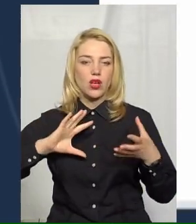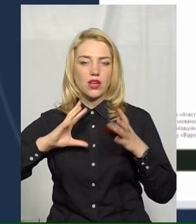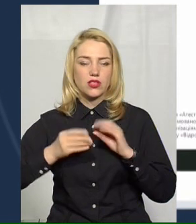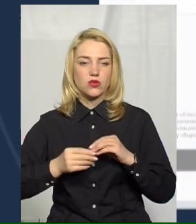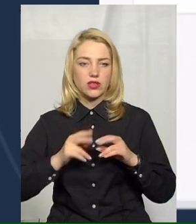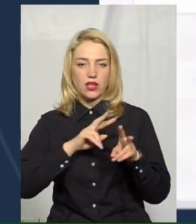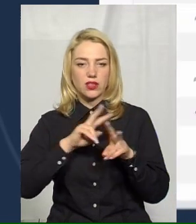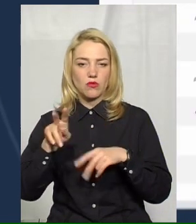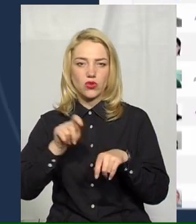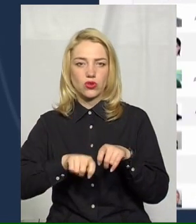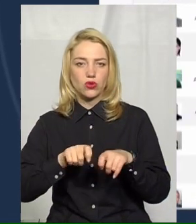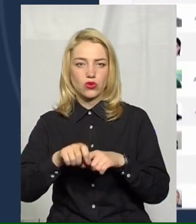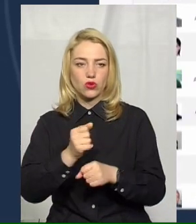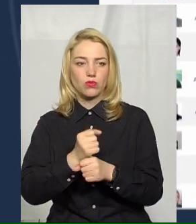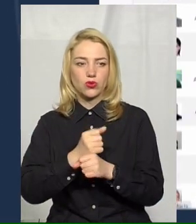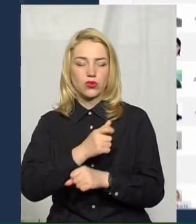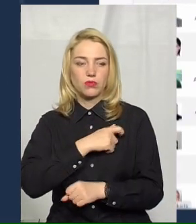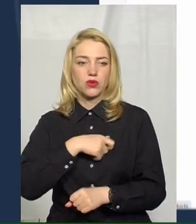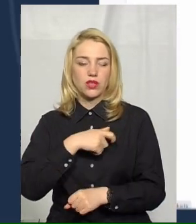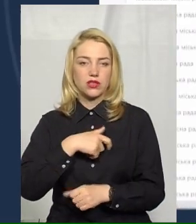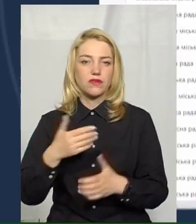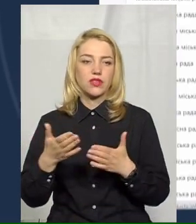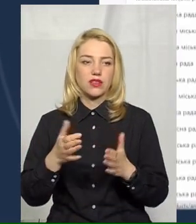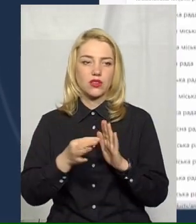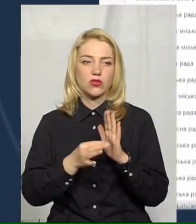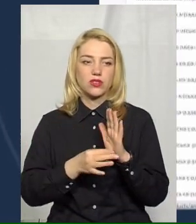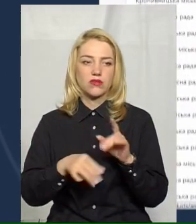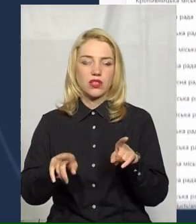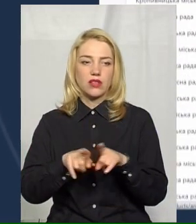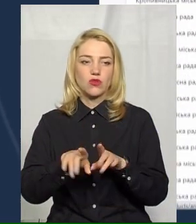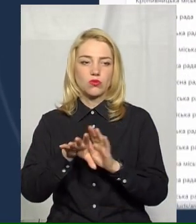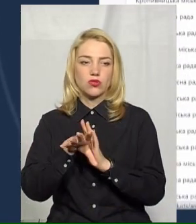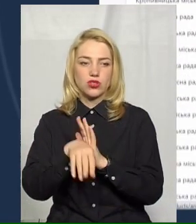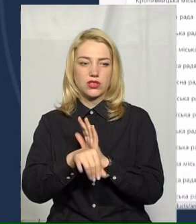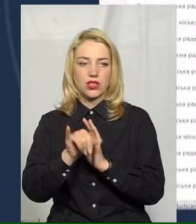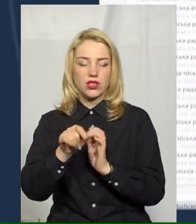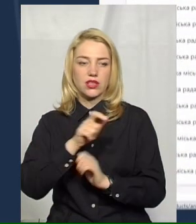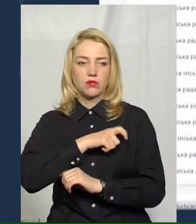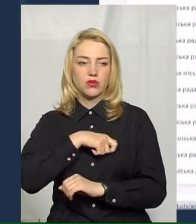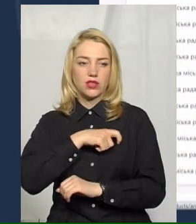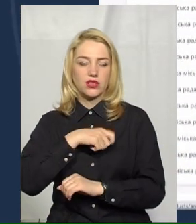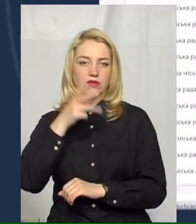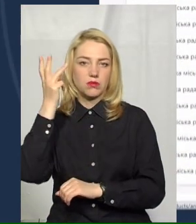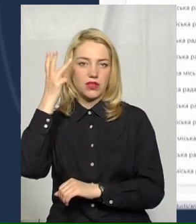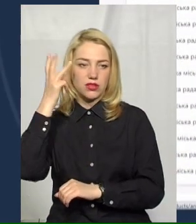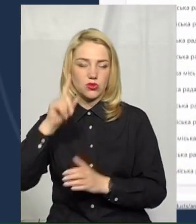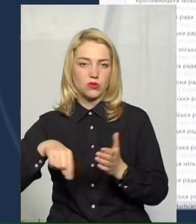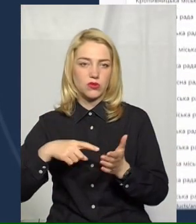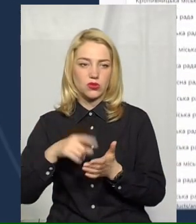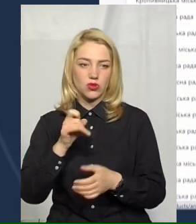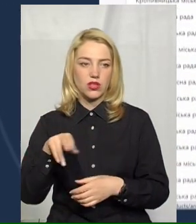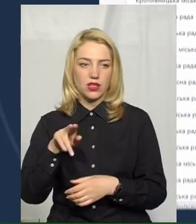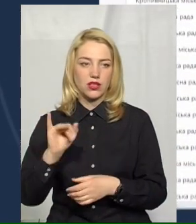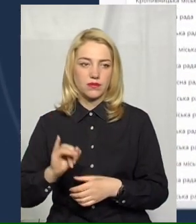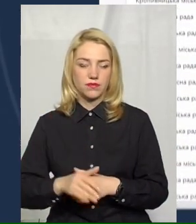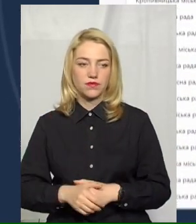моніторингу роботи депутатів Яких оцінювали в тому числі і депутатів Хмельницької міської